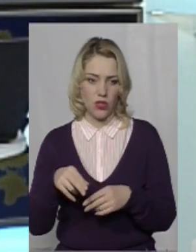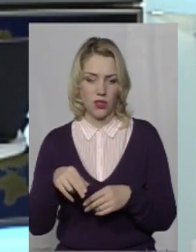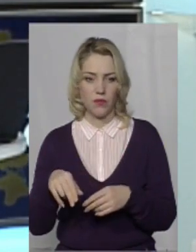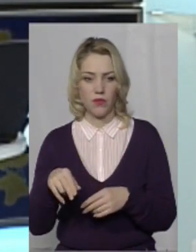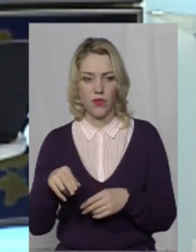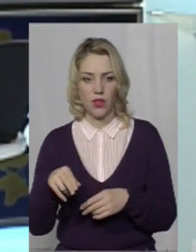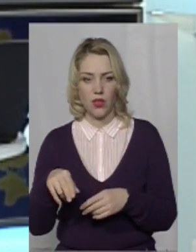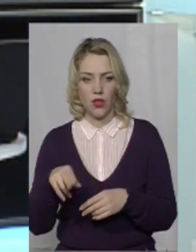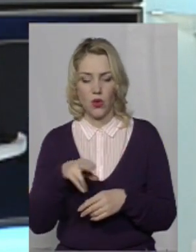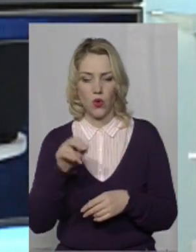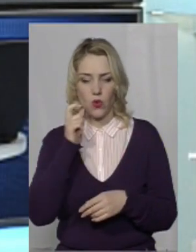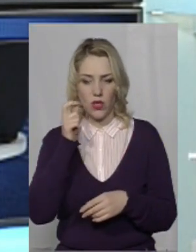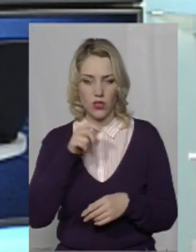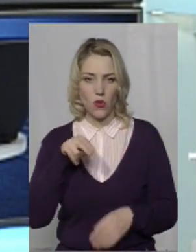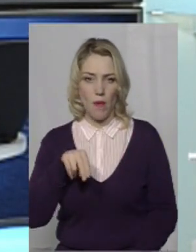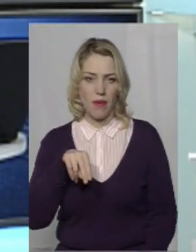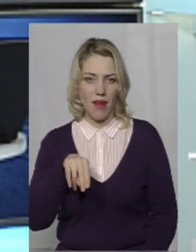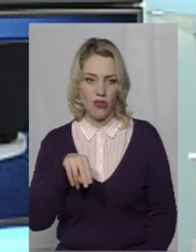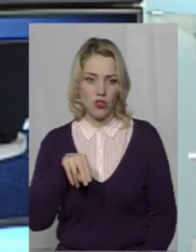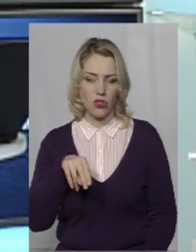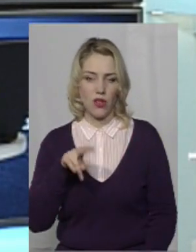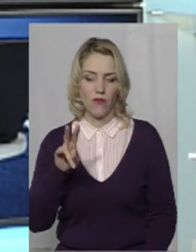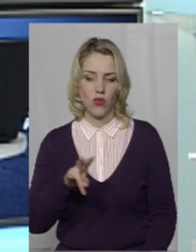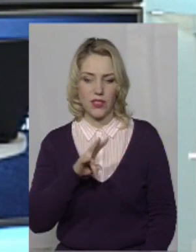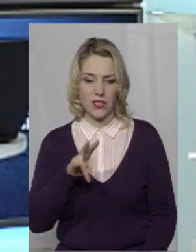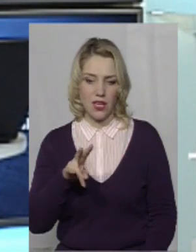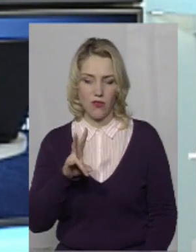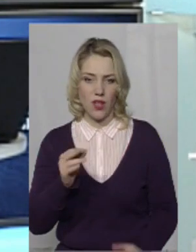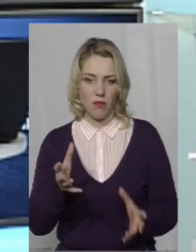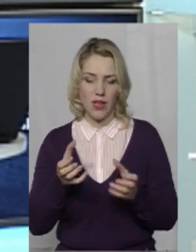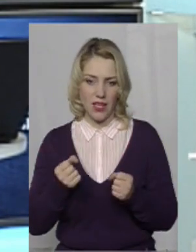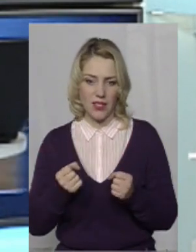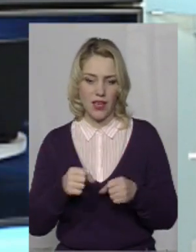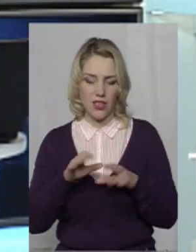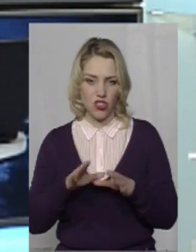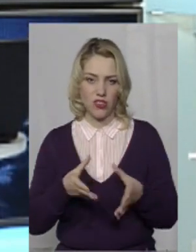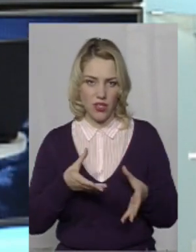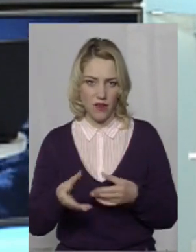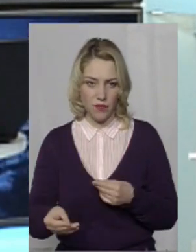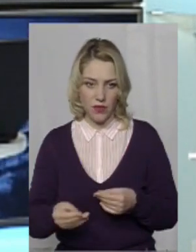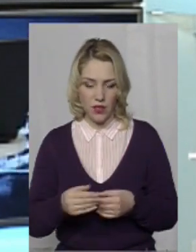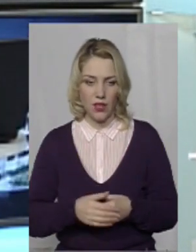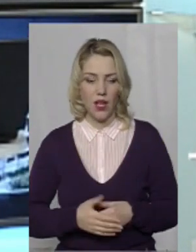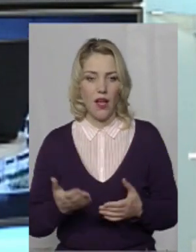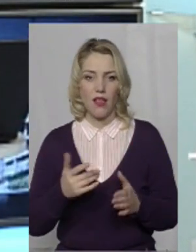Української православної церкви на прийняття рішення. Яка роль і що робить в даній ситуації поліція?